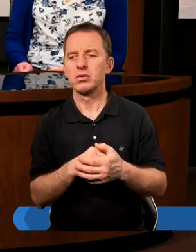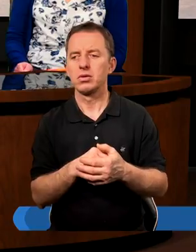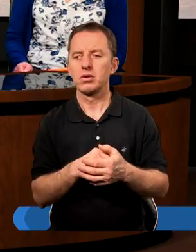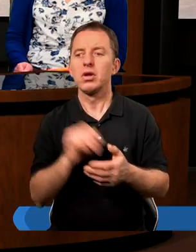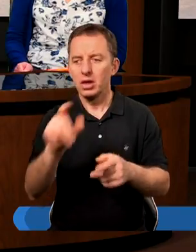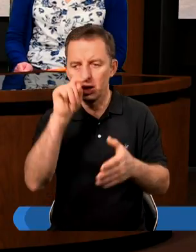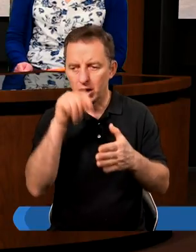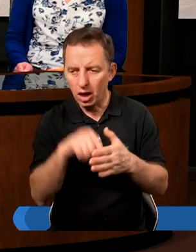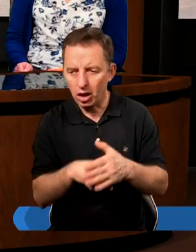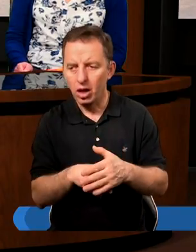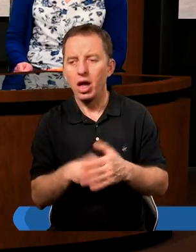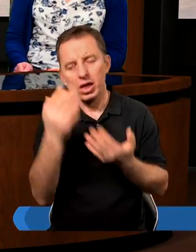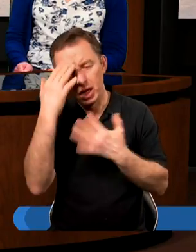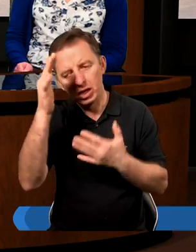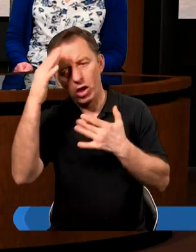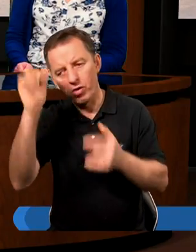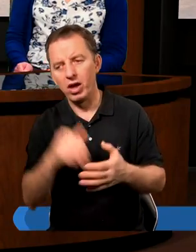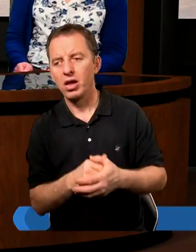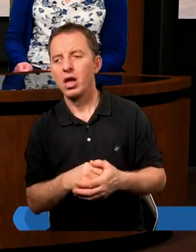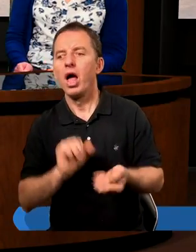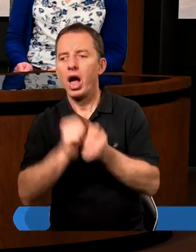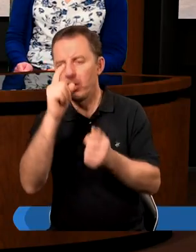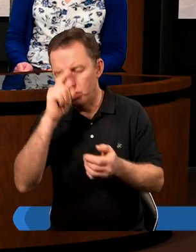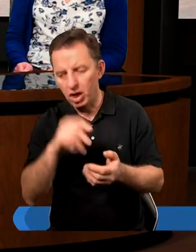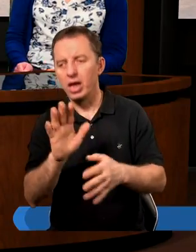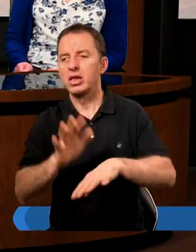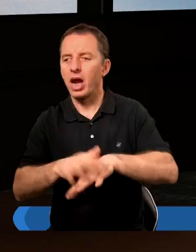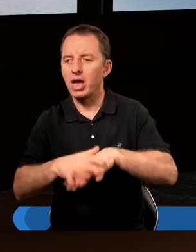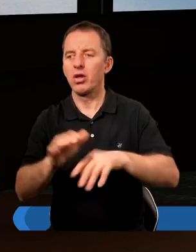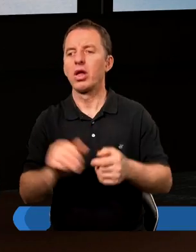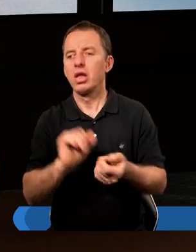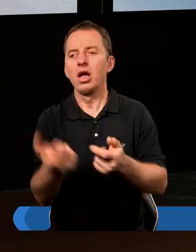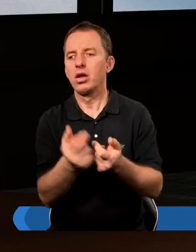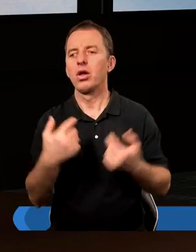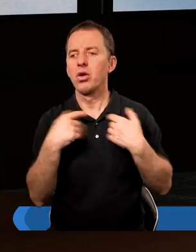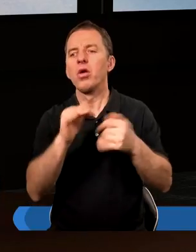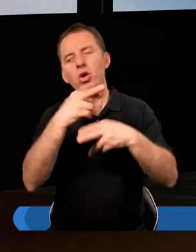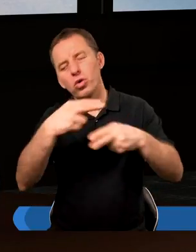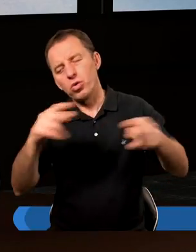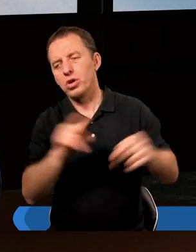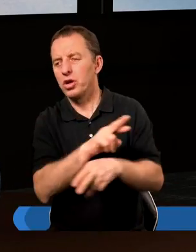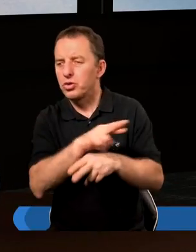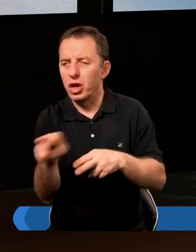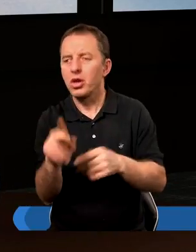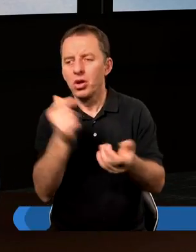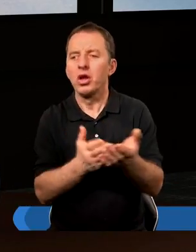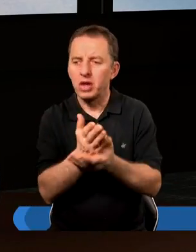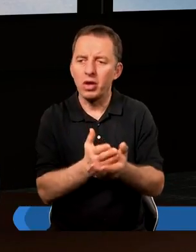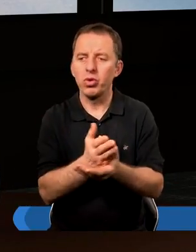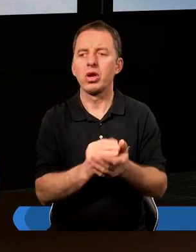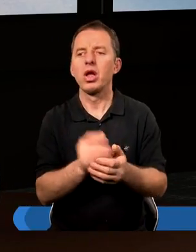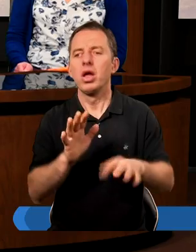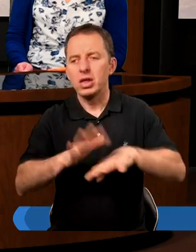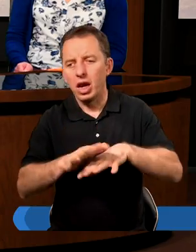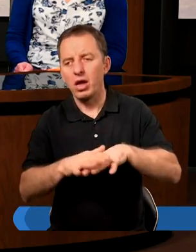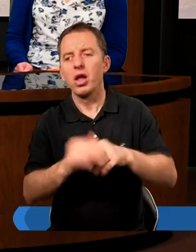Bóg jest zdradzany, albo ignorowany, albo źle traktowany, lekceważony, to mogą być różne rzeczy. Ale czym sobie zasłużył na